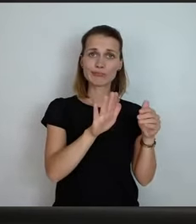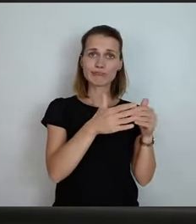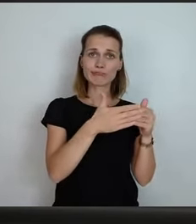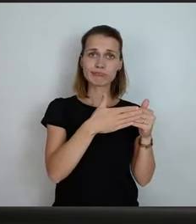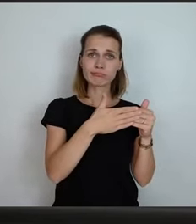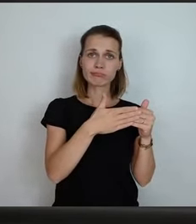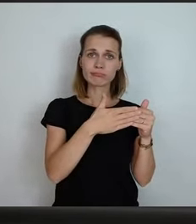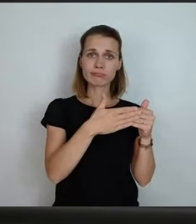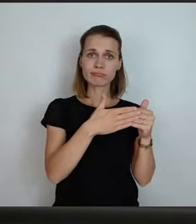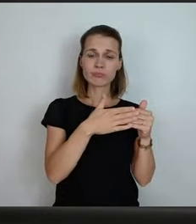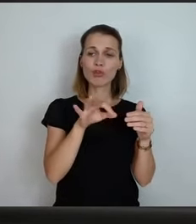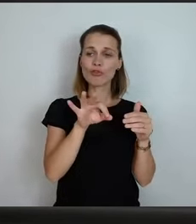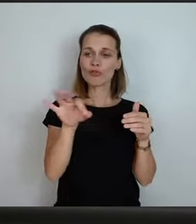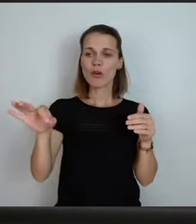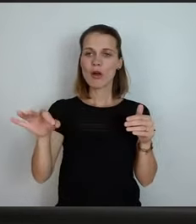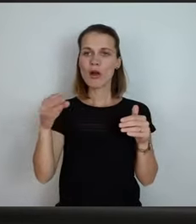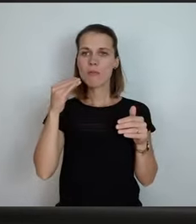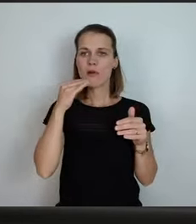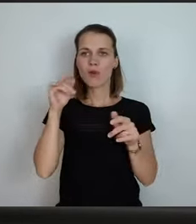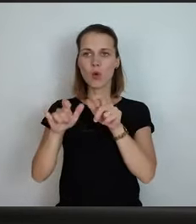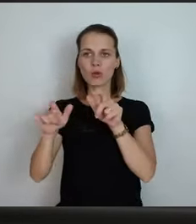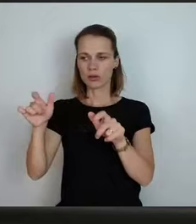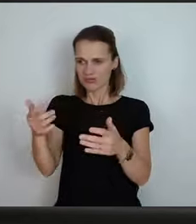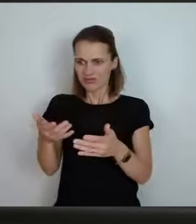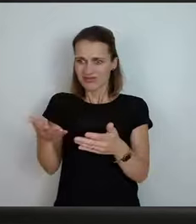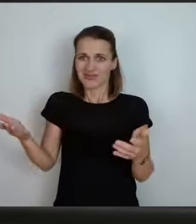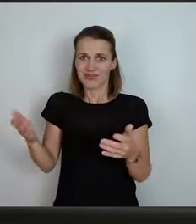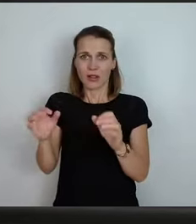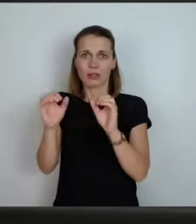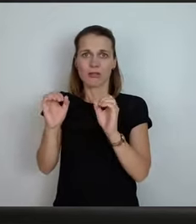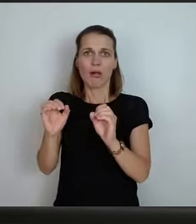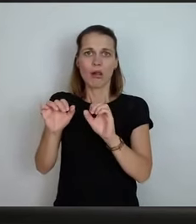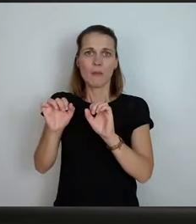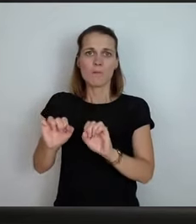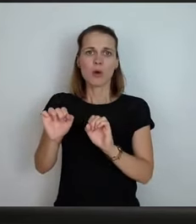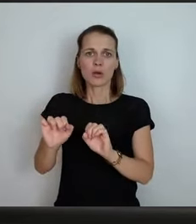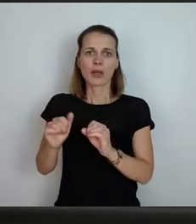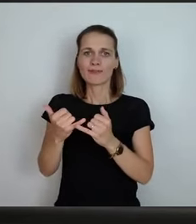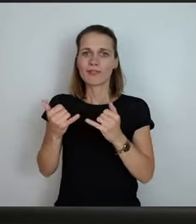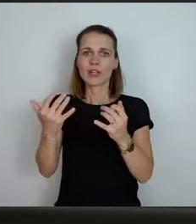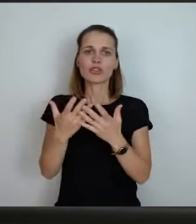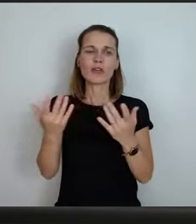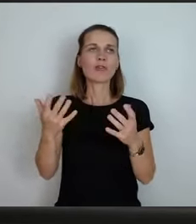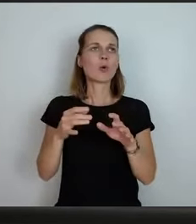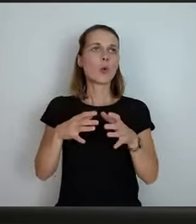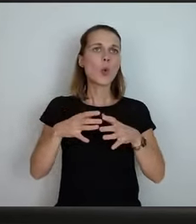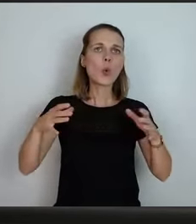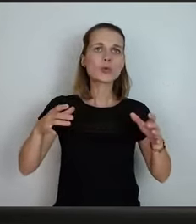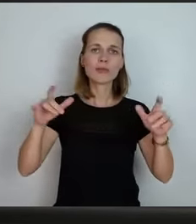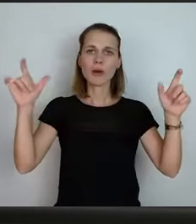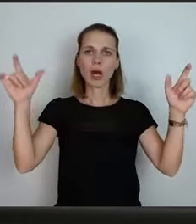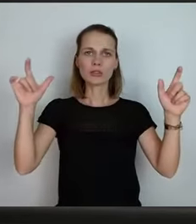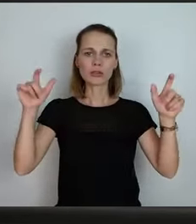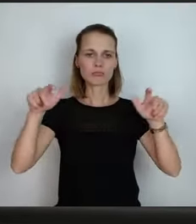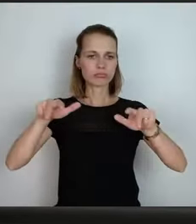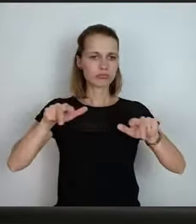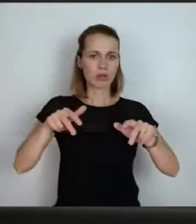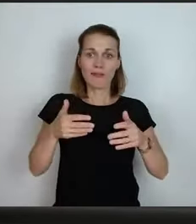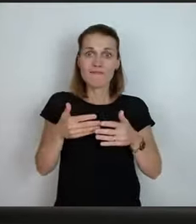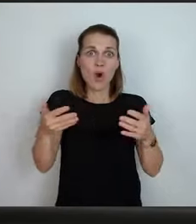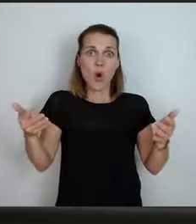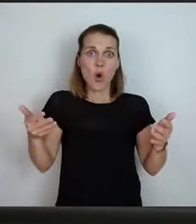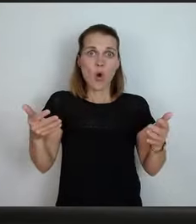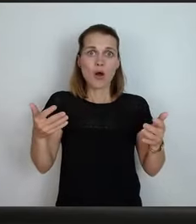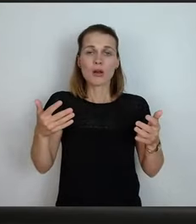Bewohner und Bewohnerinnen dann auch keine Möglichkeit mehr gesehen wird für größere Veranstaltungen. Dass die sagen, die Schule